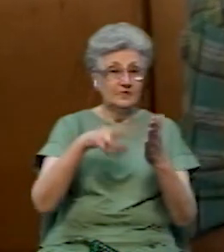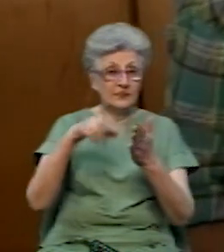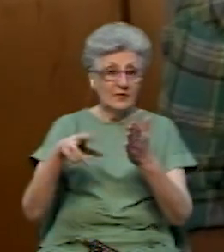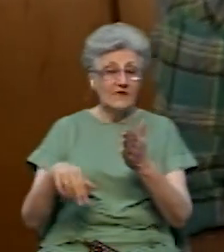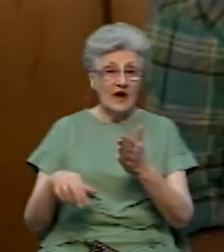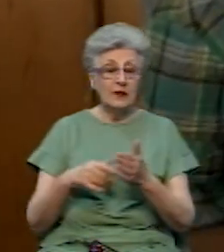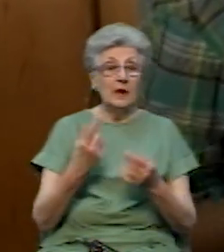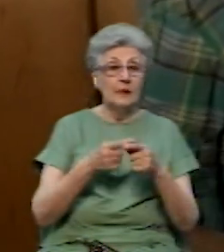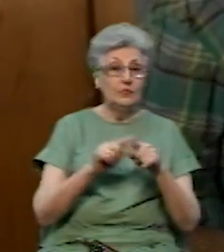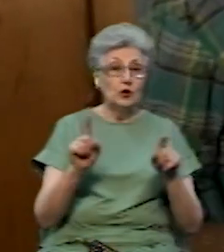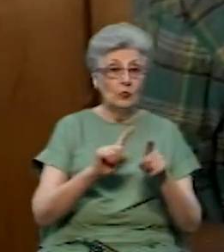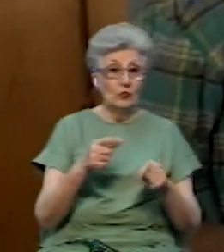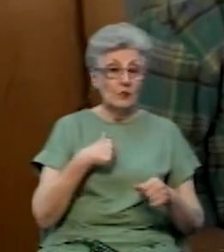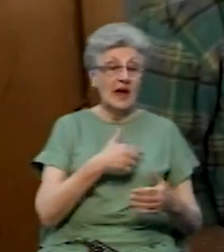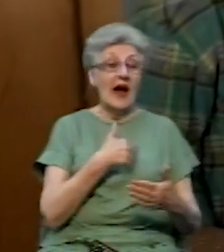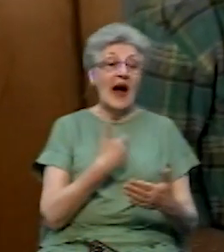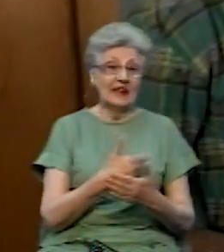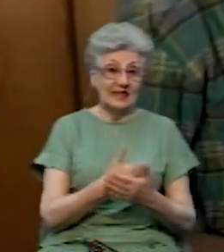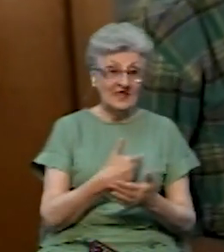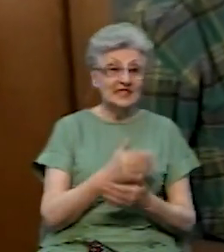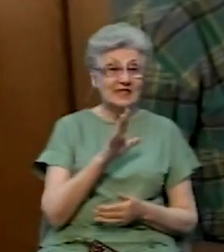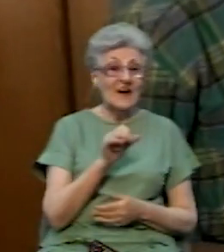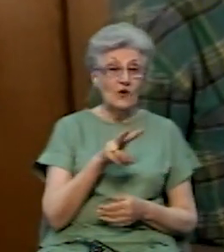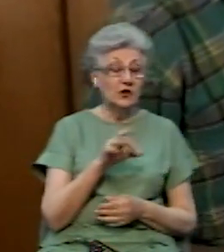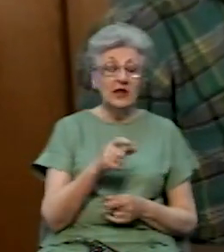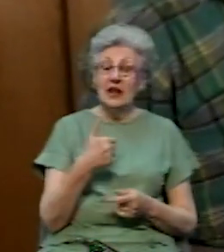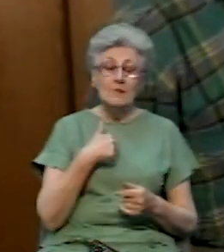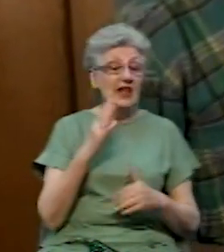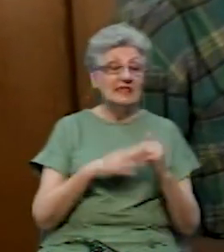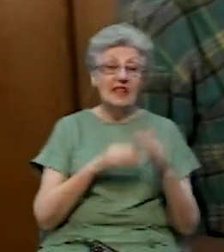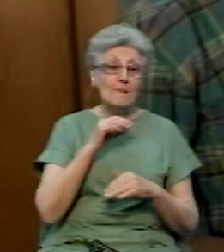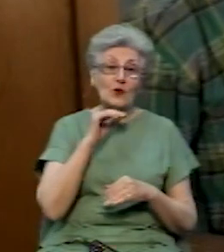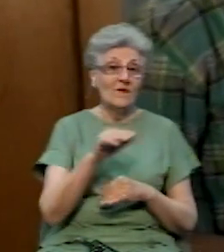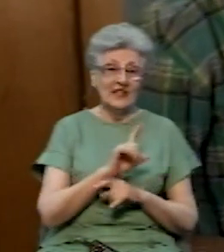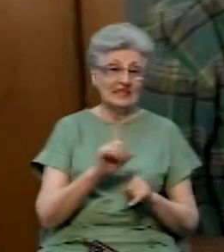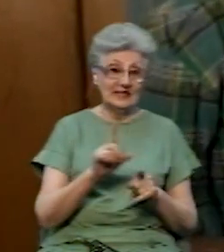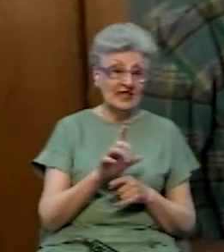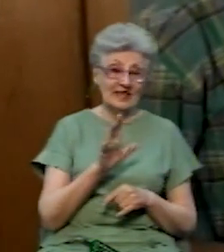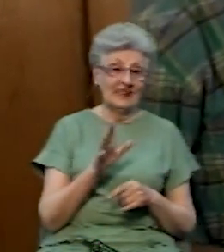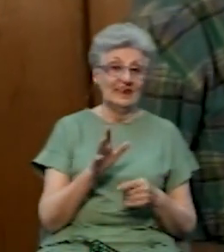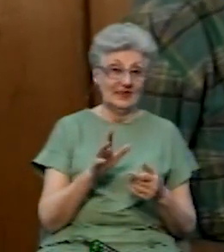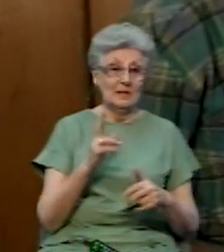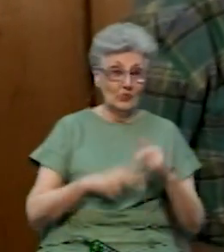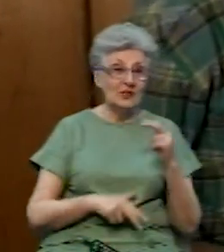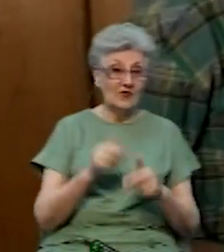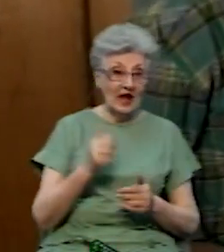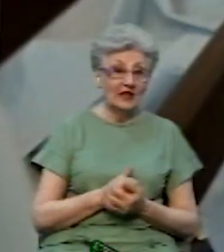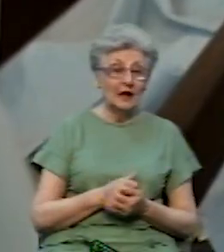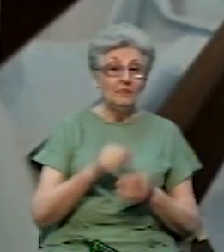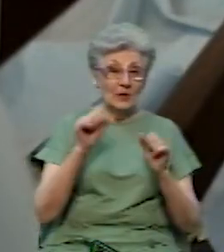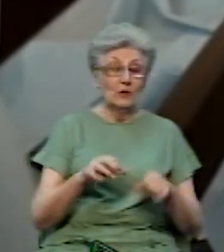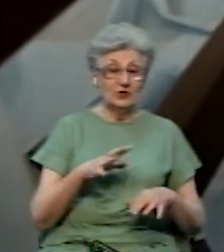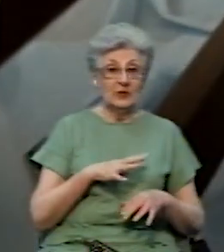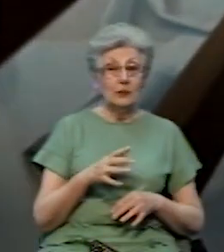ми активісти-волонтери, а не професійні будівельники, і в стається конфуза. Ми забули оббити скочем двері.